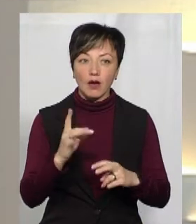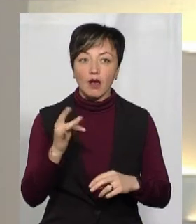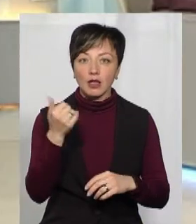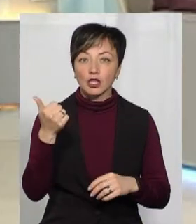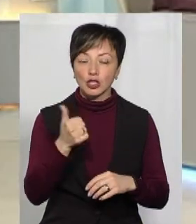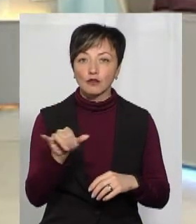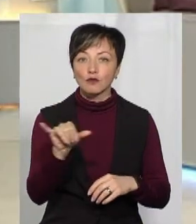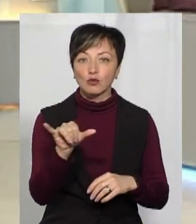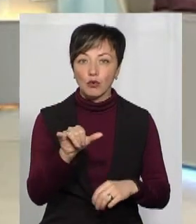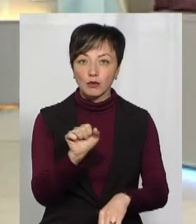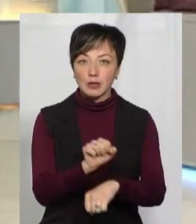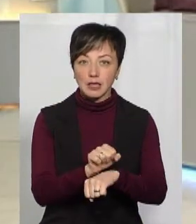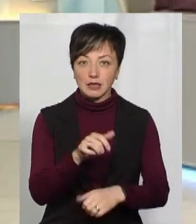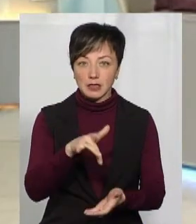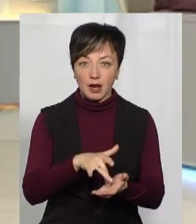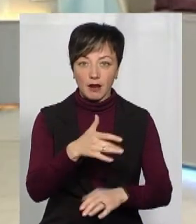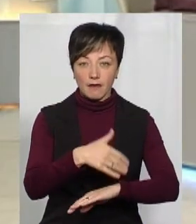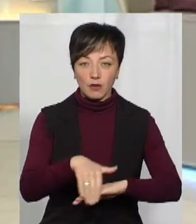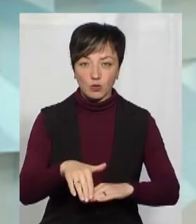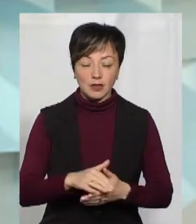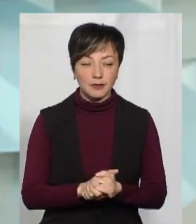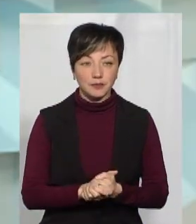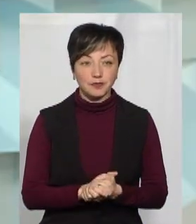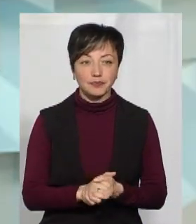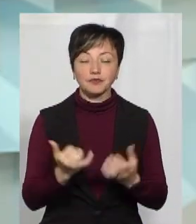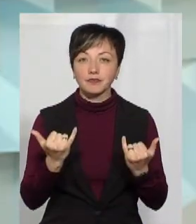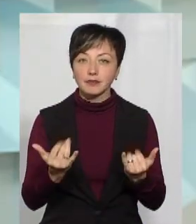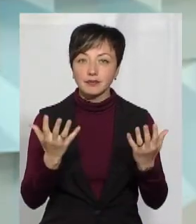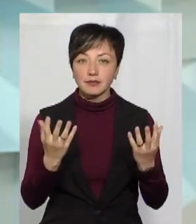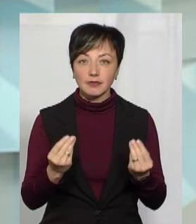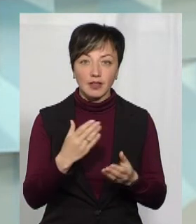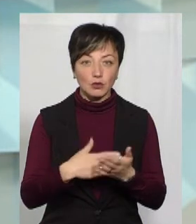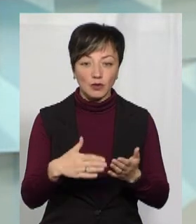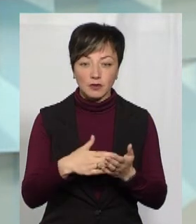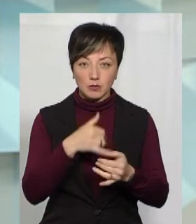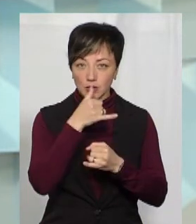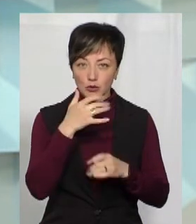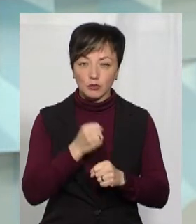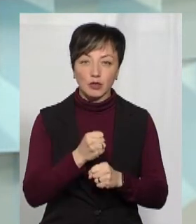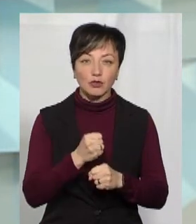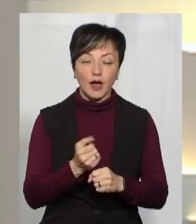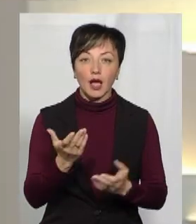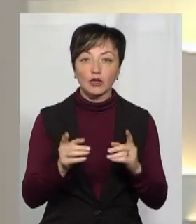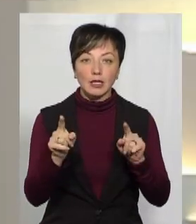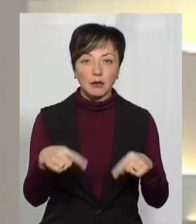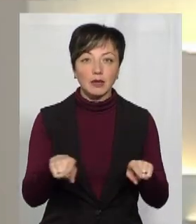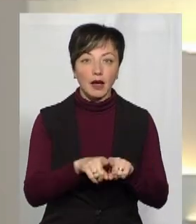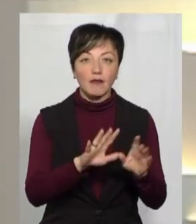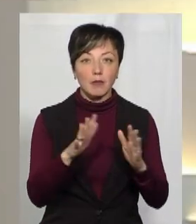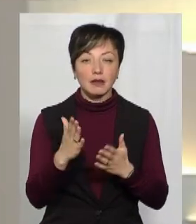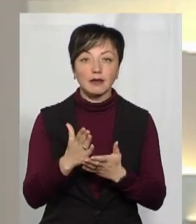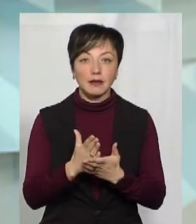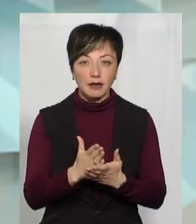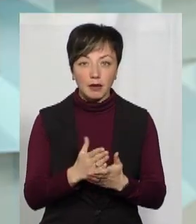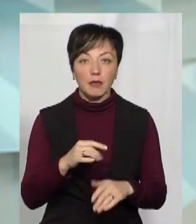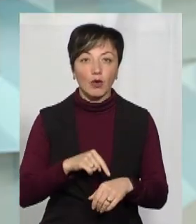раз на тиждень в суботу перекривається центральна вулиця? Ну, на даний момент він взагалі не може працювати. зрозуміло. Тобто, якщо там такі випадки є,